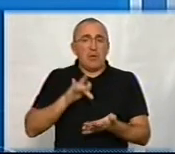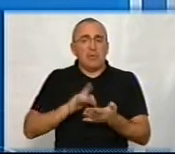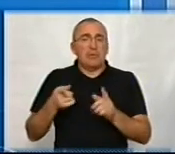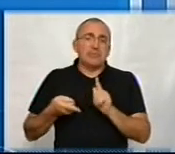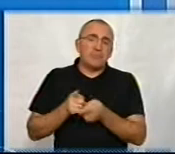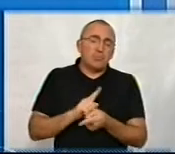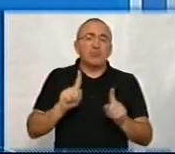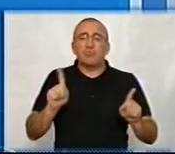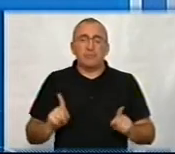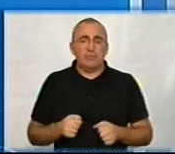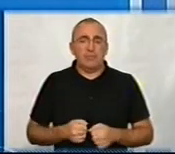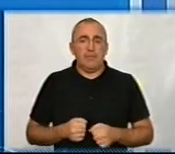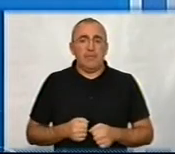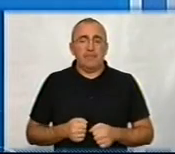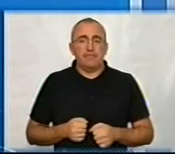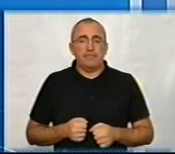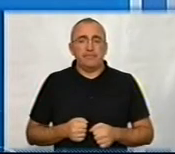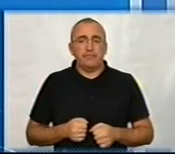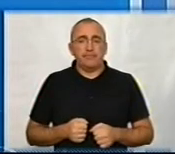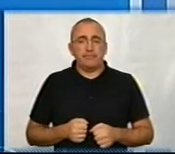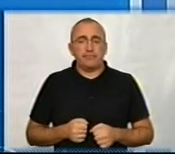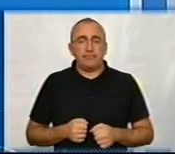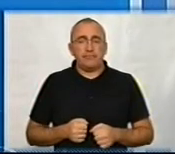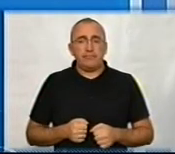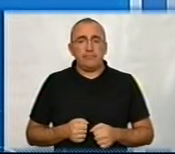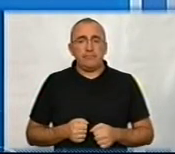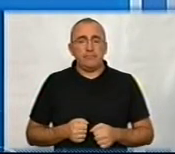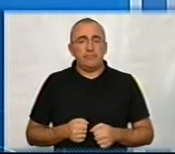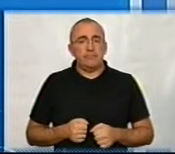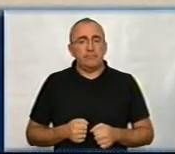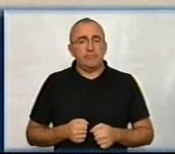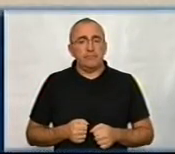змінюється, насамперед, деякі аспекти основні.